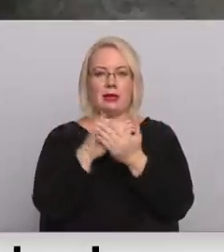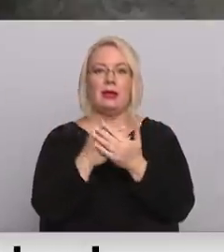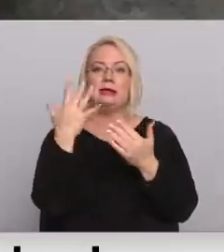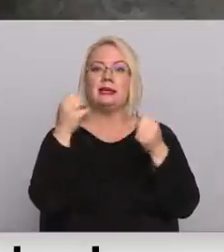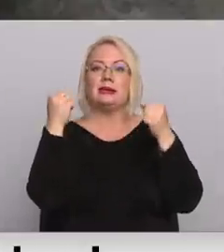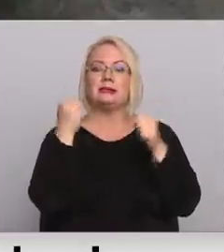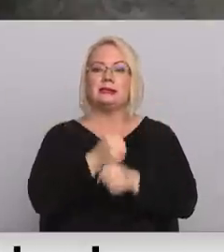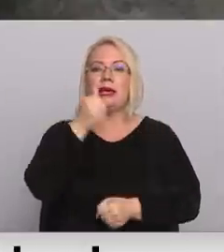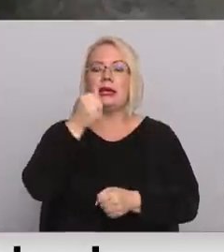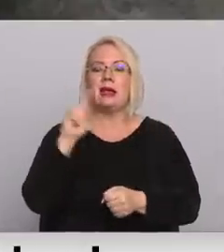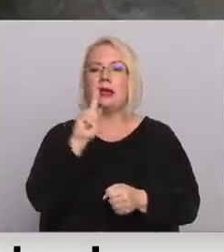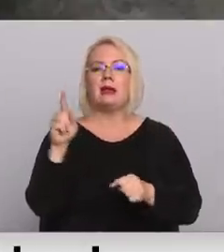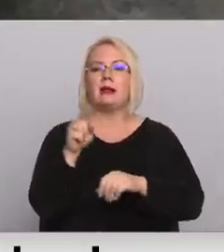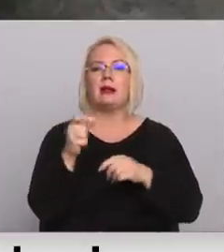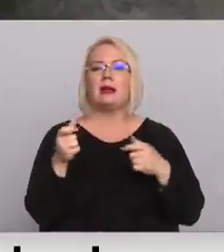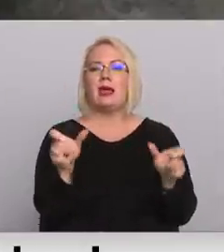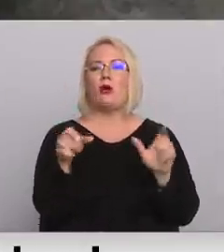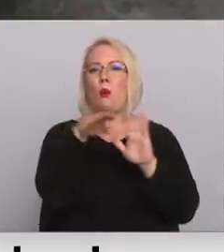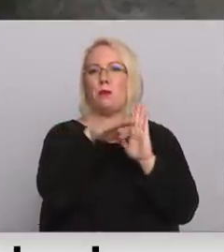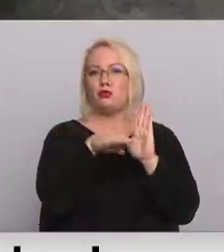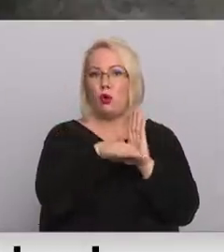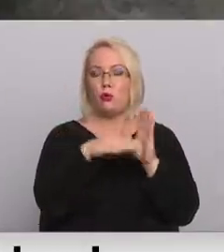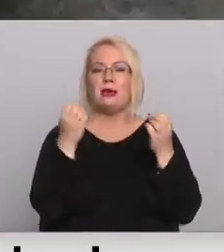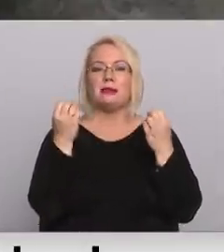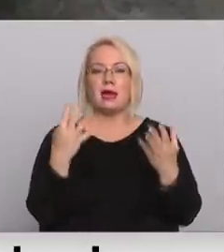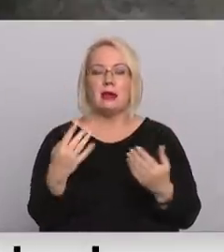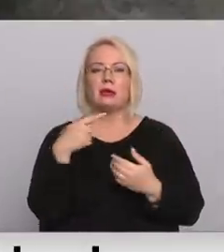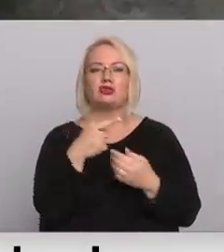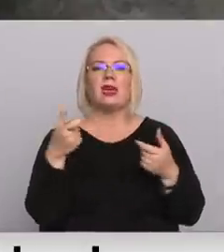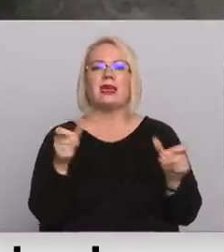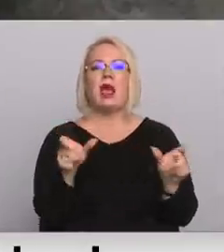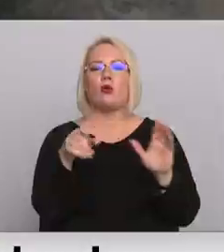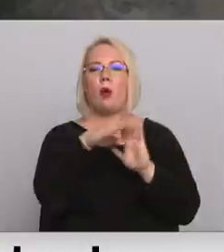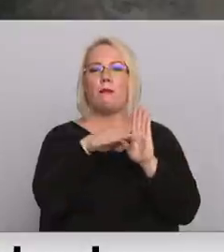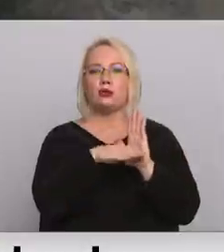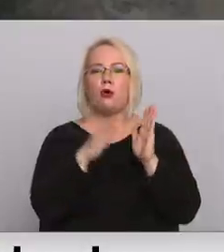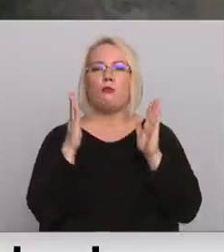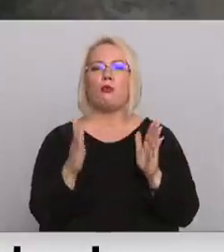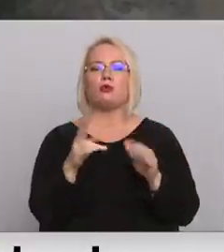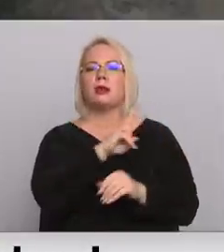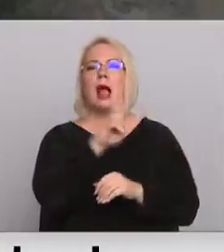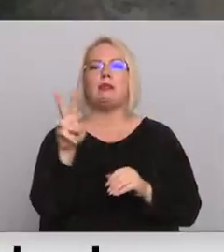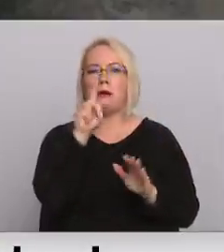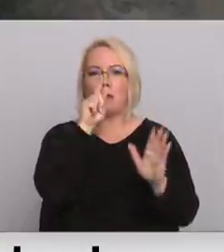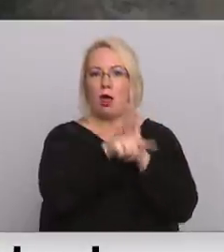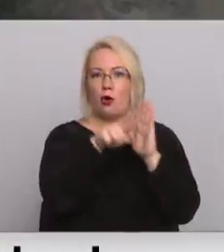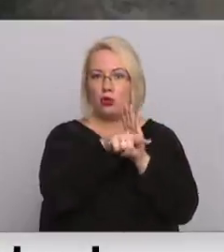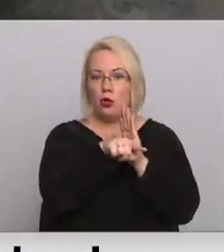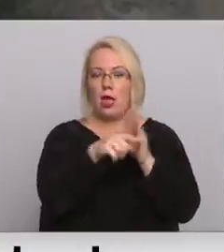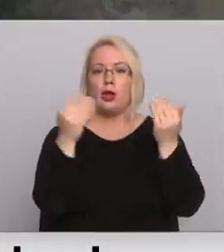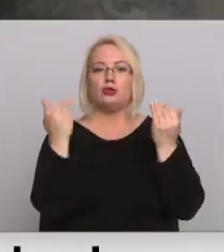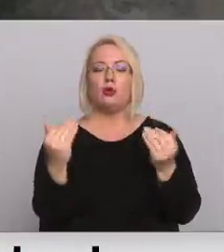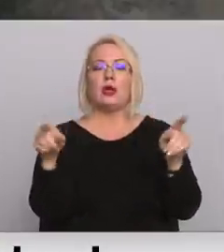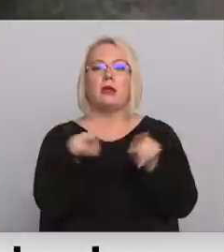šie ierobežojumi. Un ir skaidrs, ka šie ierobežojumi būs arī kādam jākontrolē. Par to šodien arī